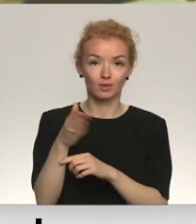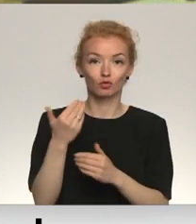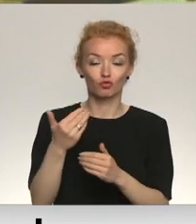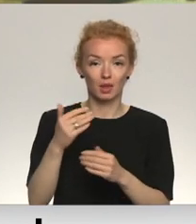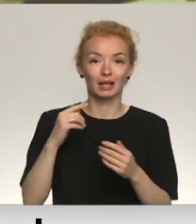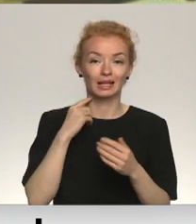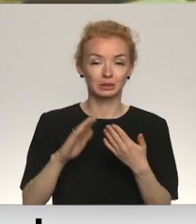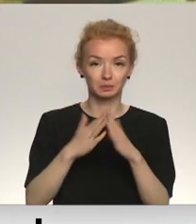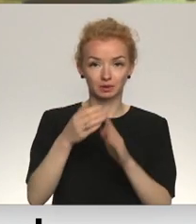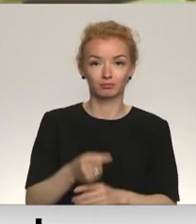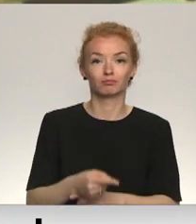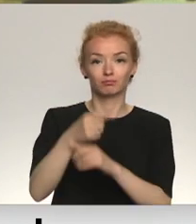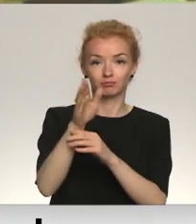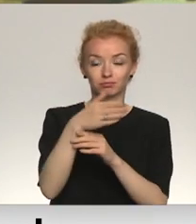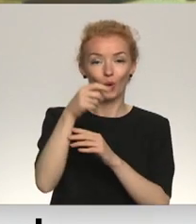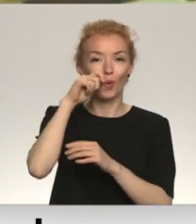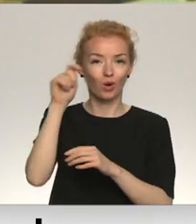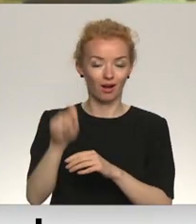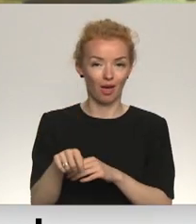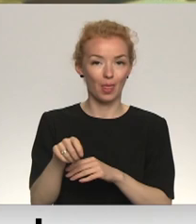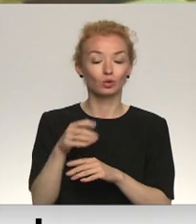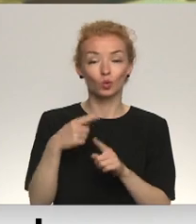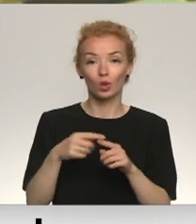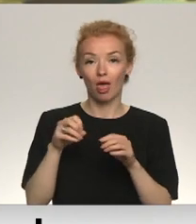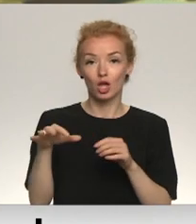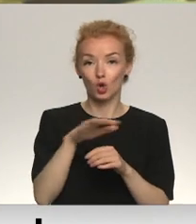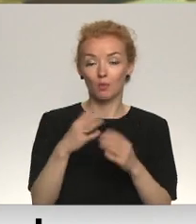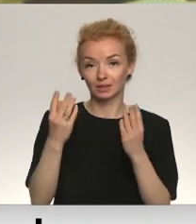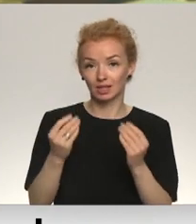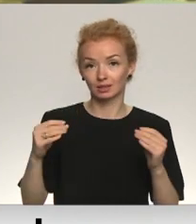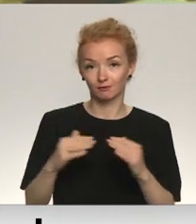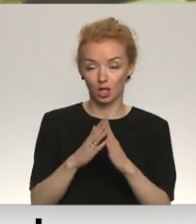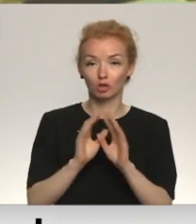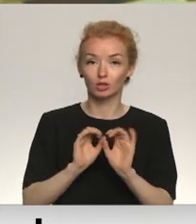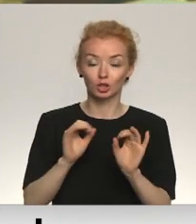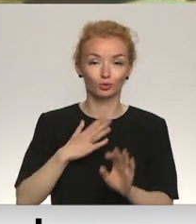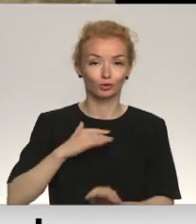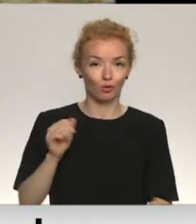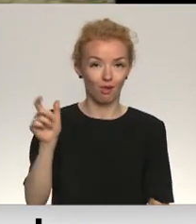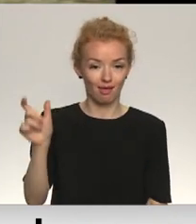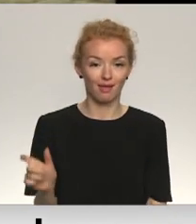mastā šodien uzvilkts Ukrajinas karogs. Par Eiropas dienas atzīmēšanu plašāk stāsta Davids Freidenfelts.